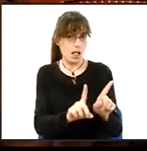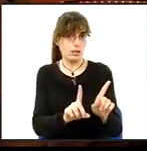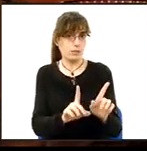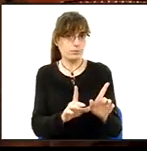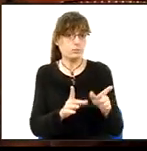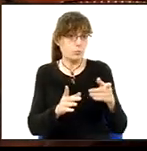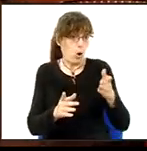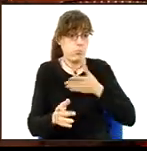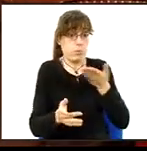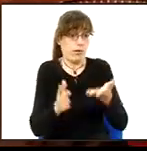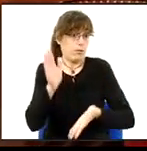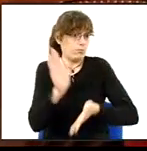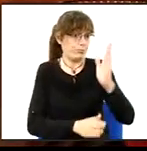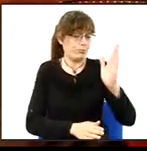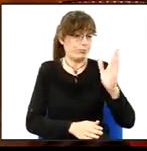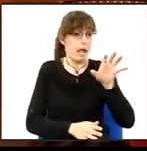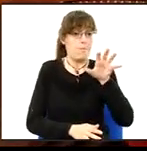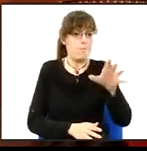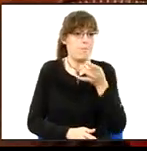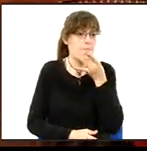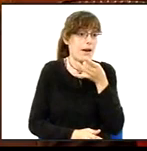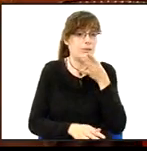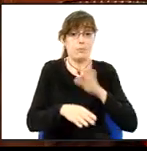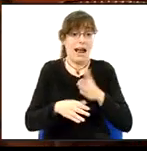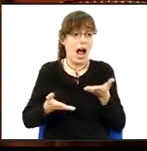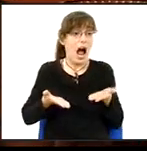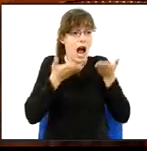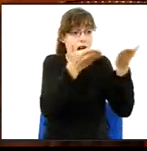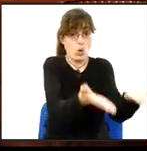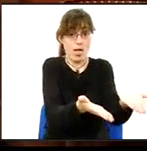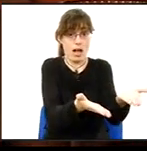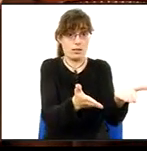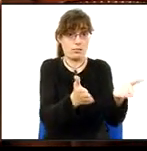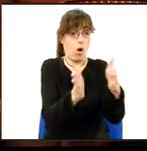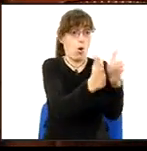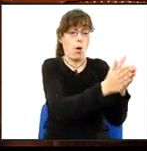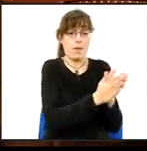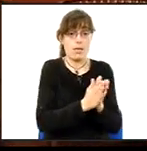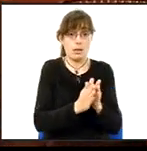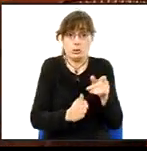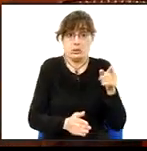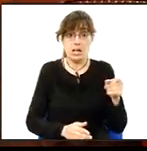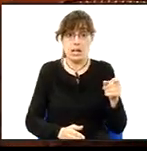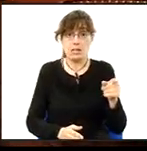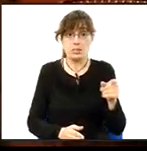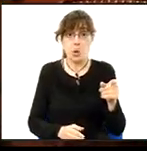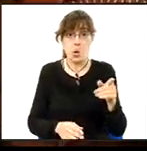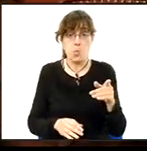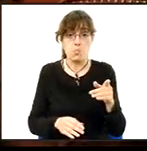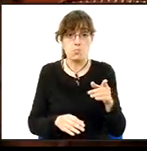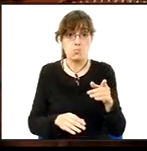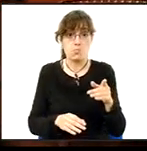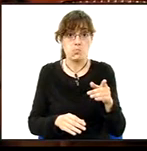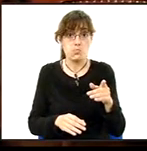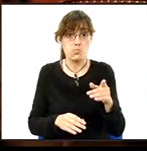doncs, podia anar al seu país a ajudar els seus compatriotes. Jo crec que això no hi ha motiu ni